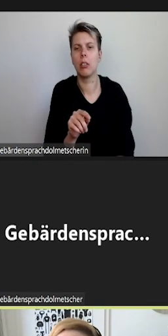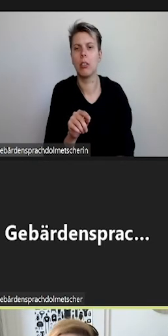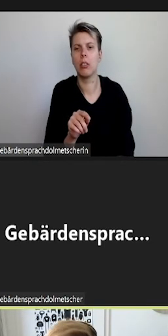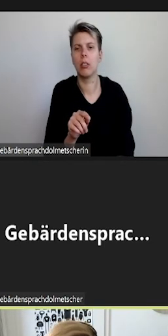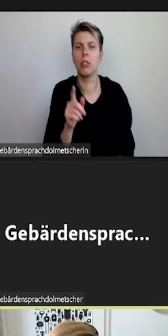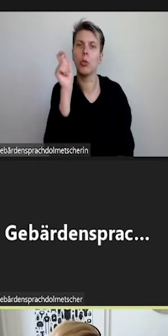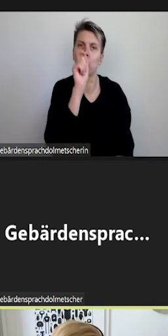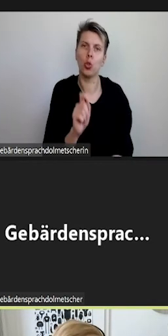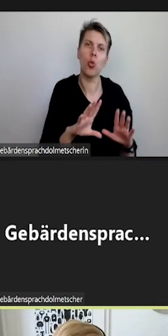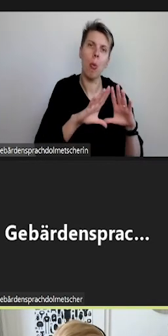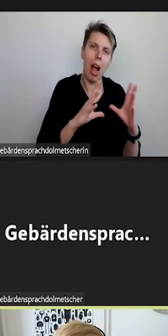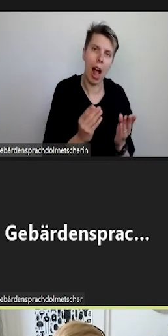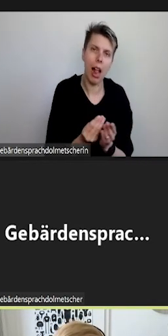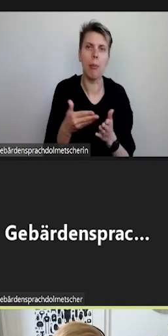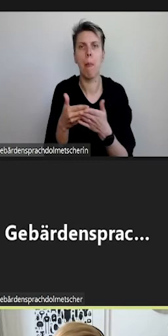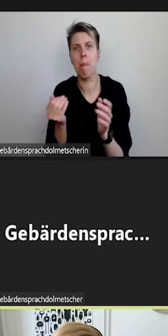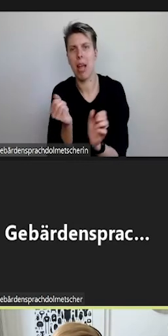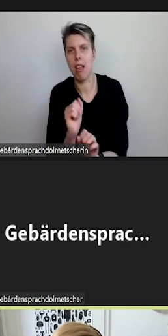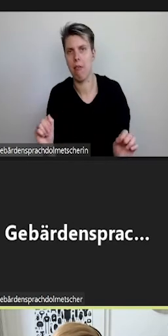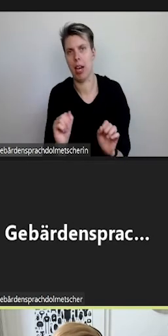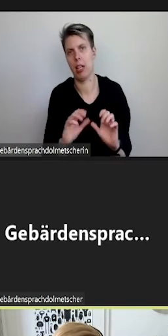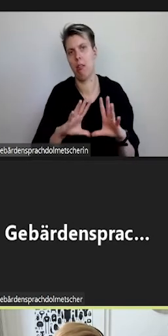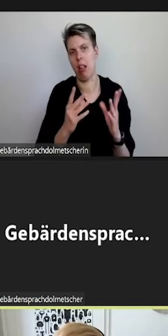allgemein und zur Barrierefreiheit.